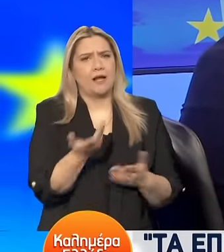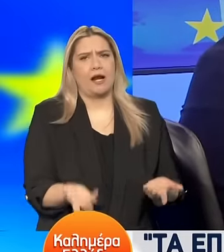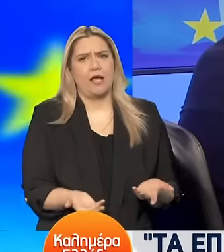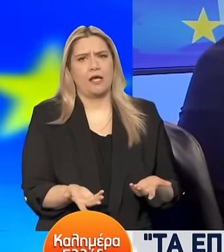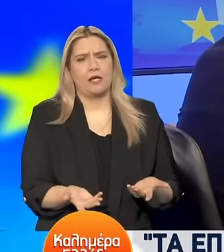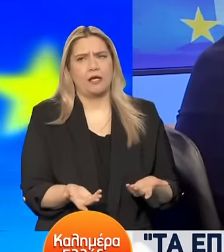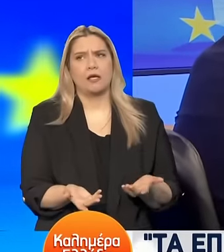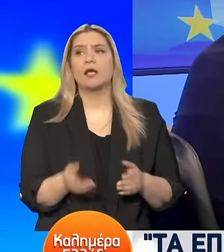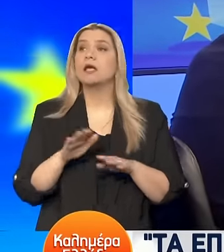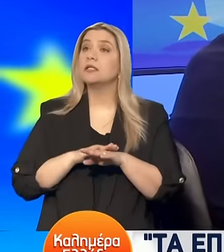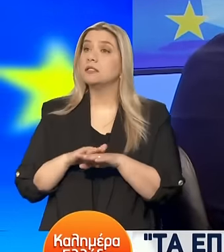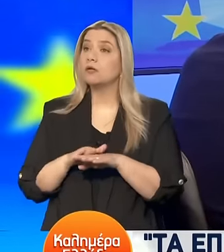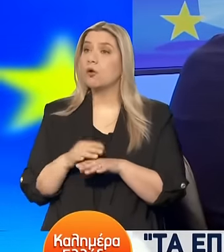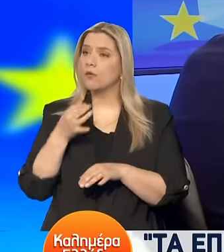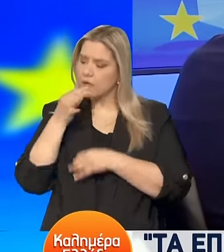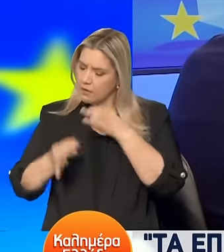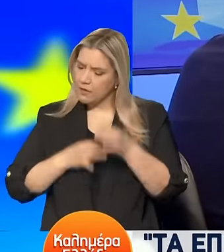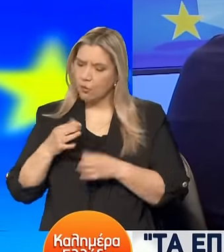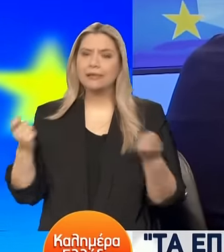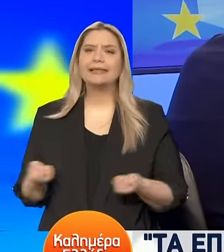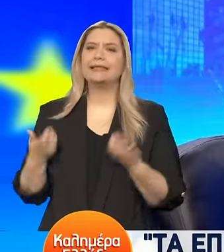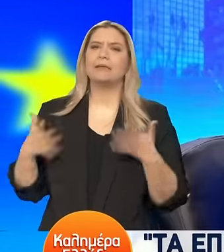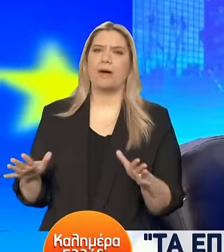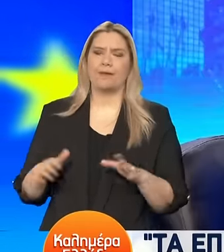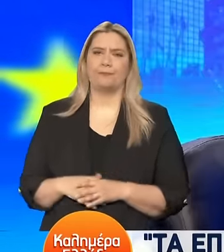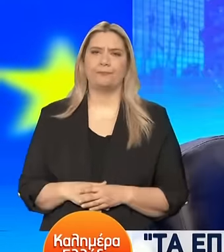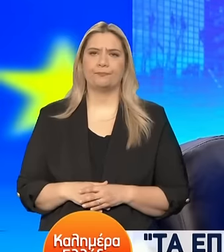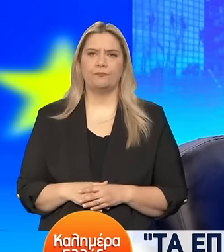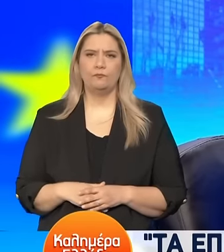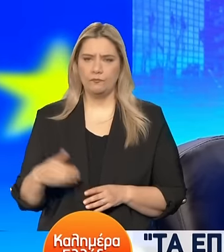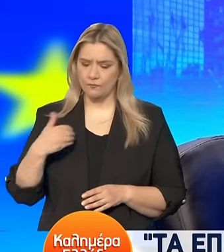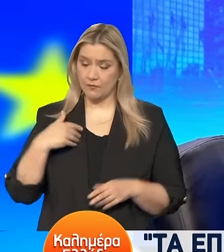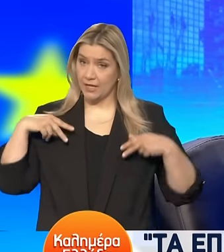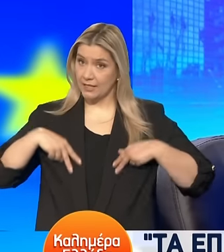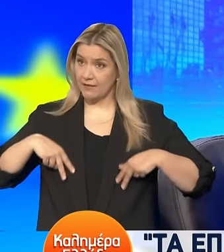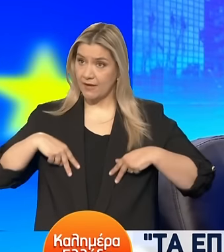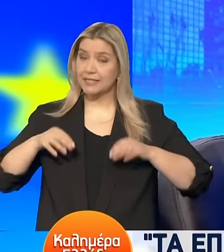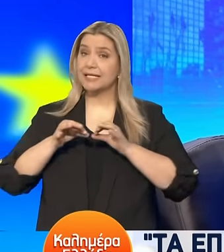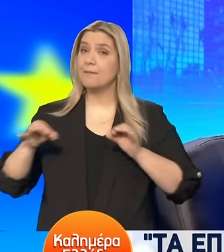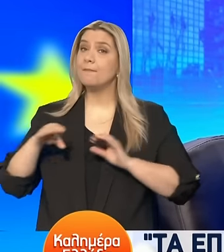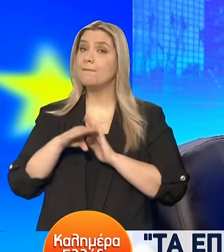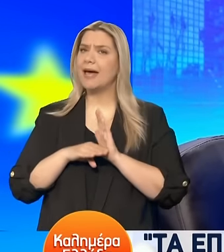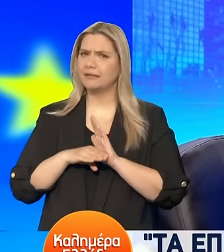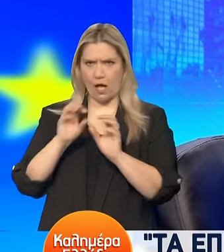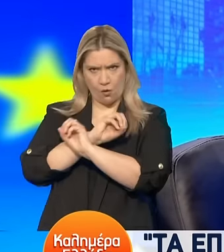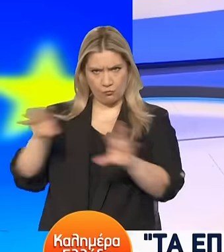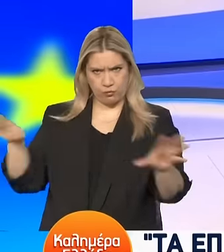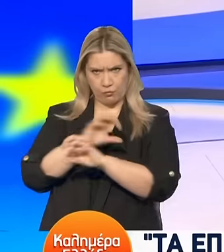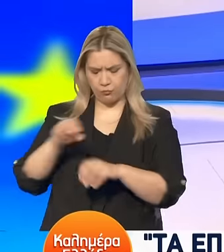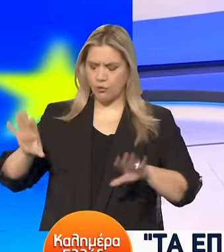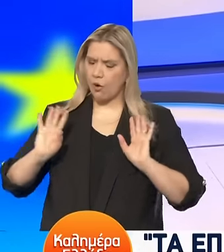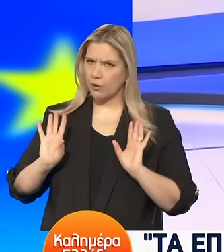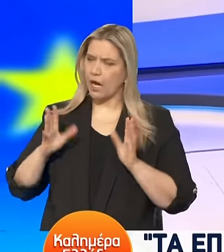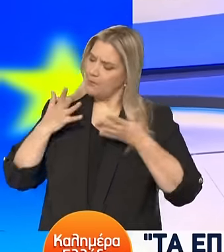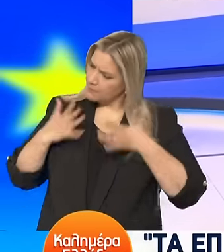ξέρετε κάτι Για πάμε λοιπόν να δούμε εδώ πέρα τι έχουμε κάνει και σε αυτό Διότι ξέρετε αυτή η κυβερνήση έχει πάρει και μέτρα Τα οποία δεν είναι κατανάγκη δημοφιλή Εμείς τι